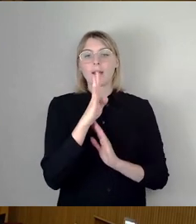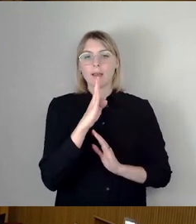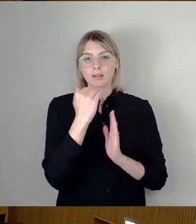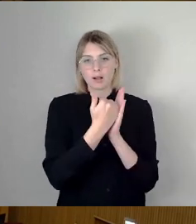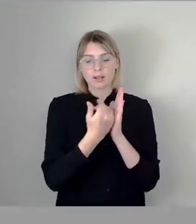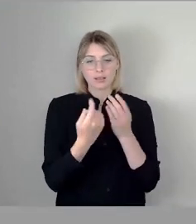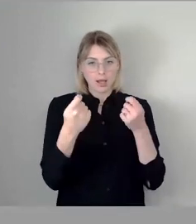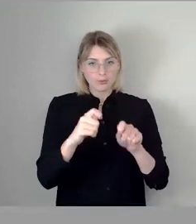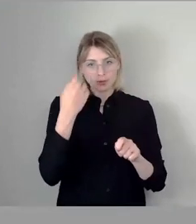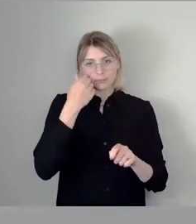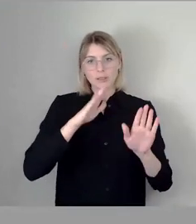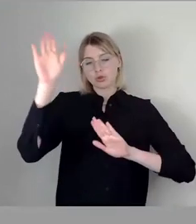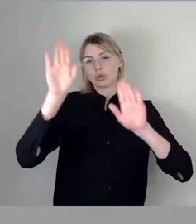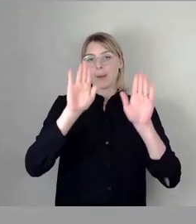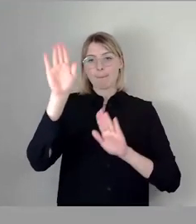Stimmzeichen.